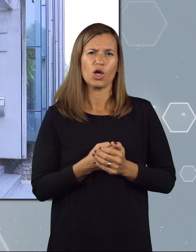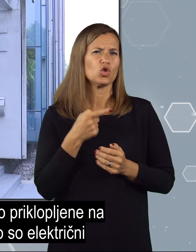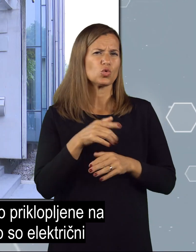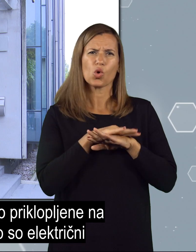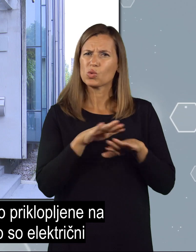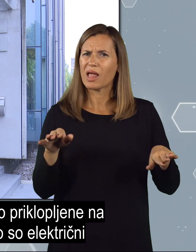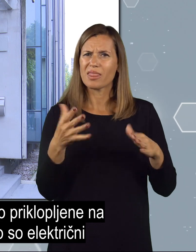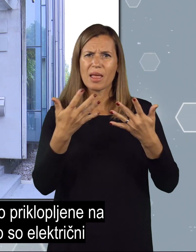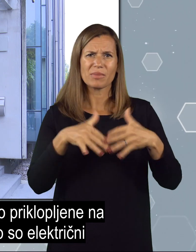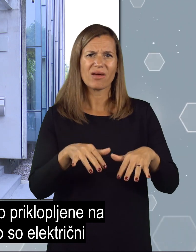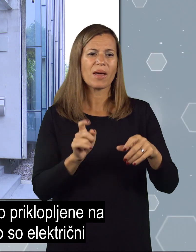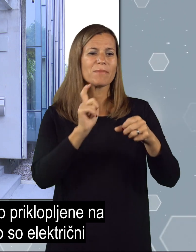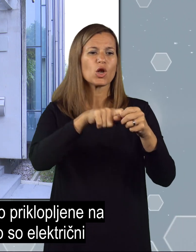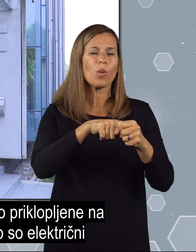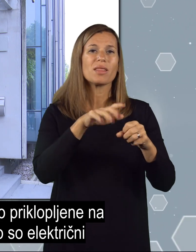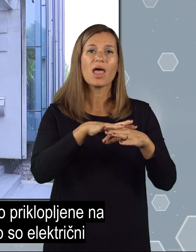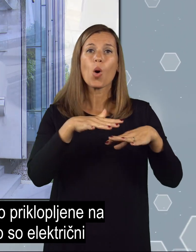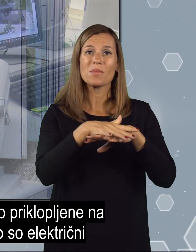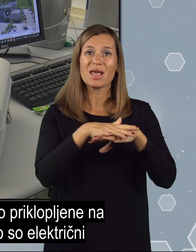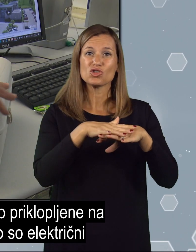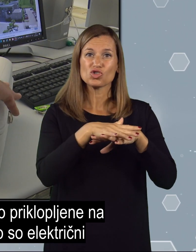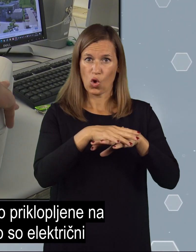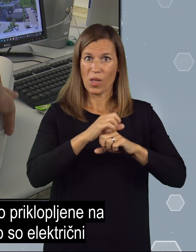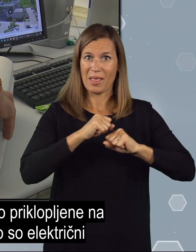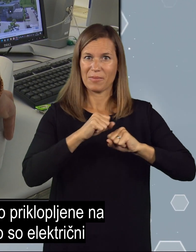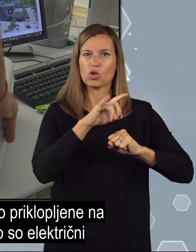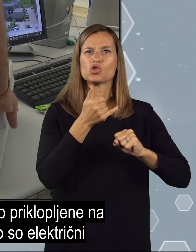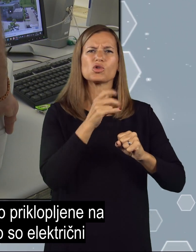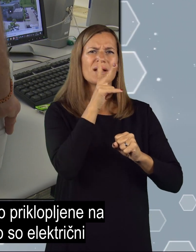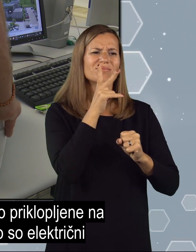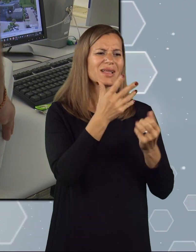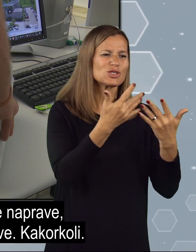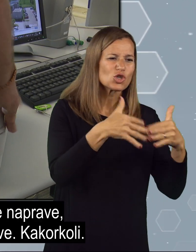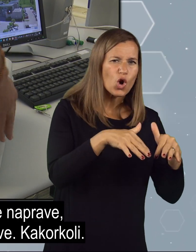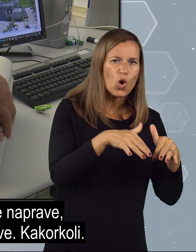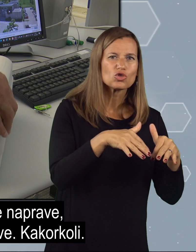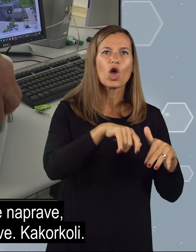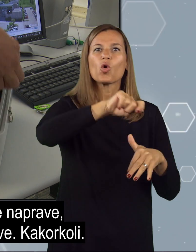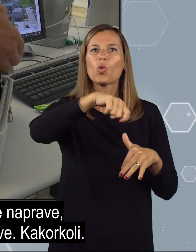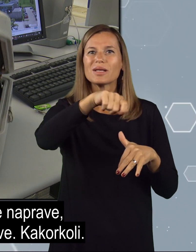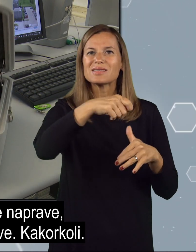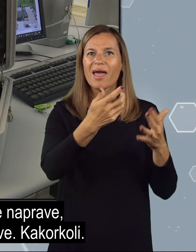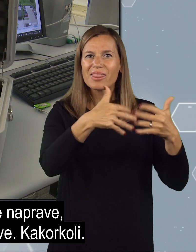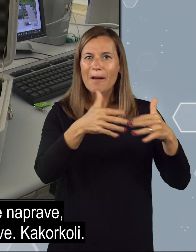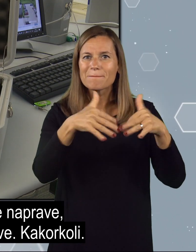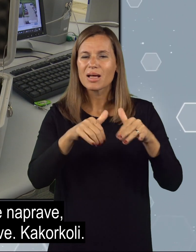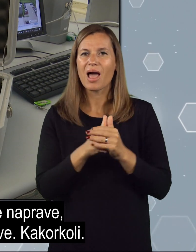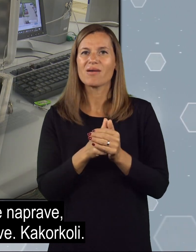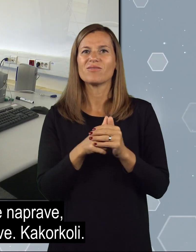To so vse naprave, ki so prikljopljene na omrežno napetost. so električni strojički, kuhinske naprave,